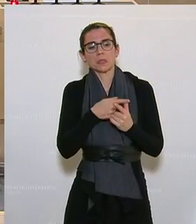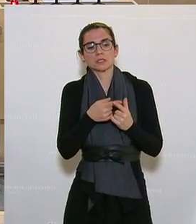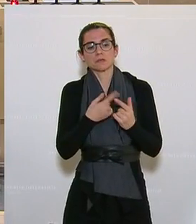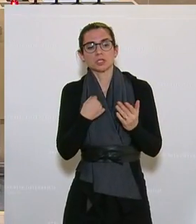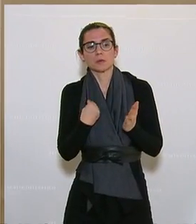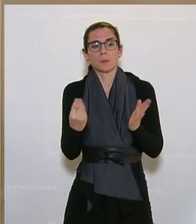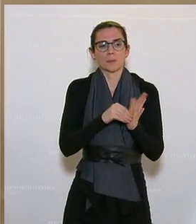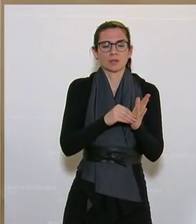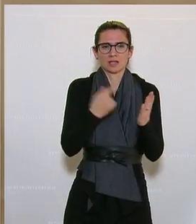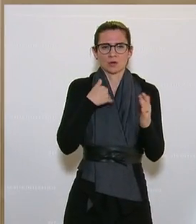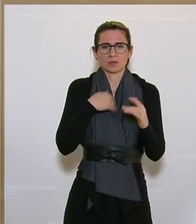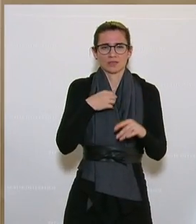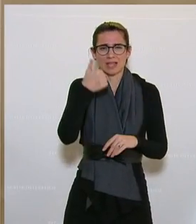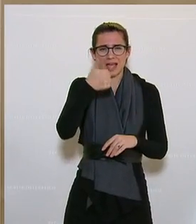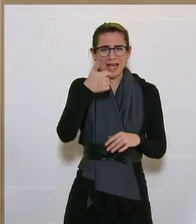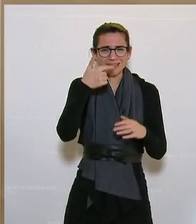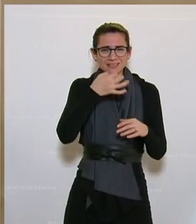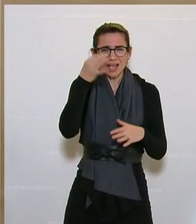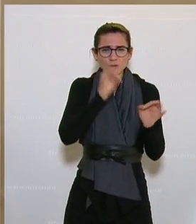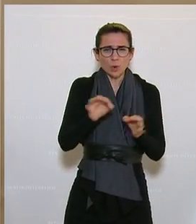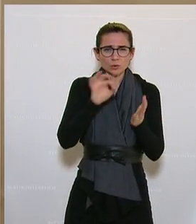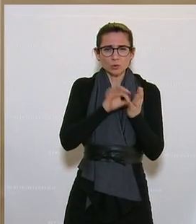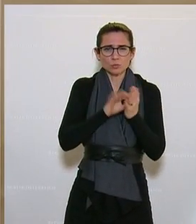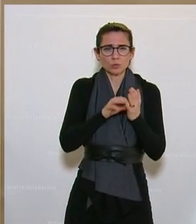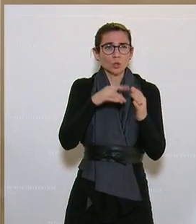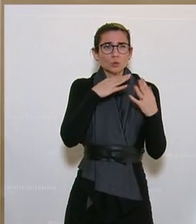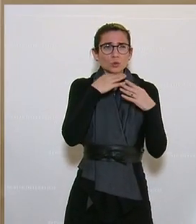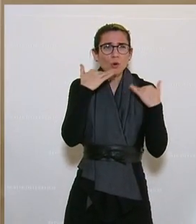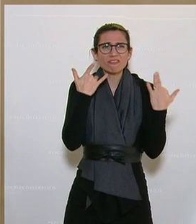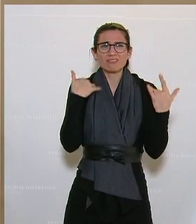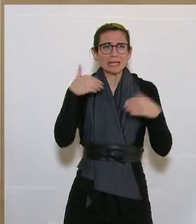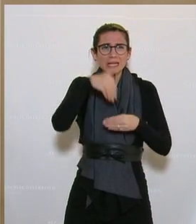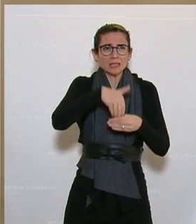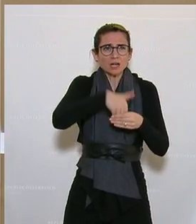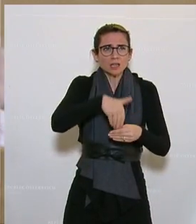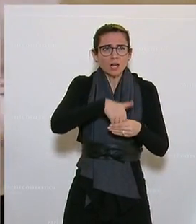zusammenzustaffeln auf einen Tagesordnungspunkt, ist genauso ungeheuerlich.